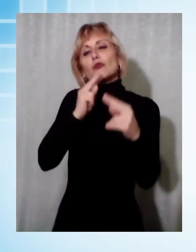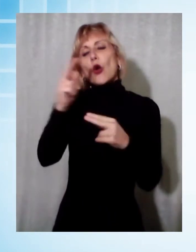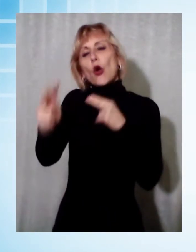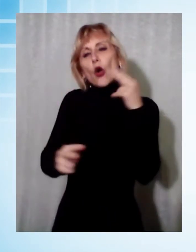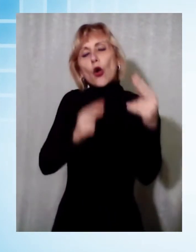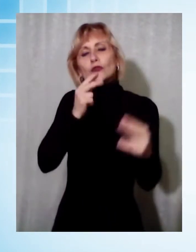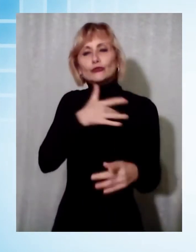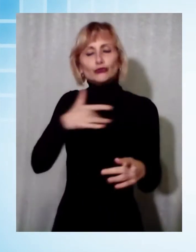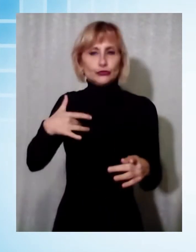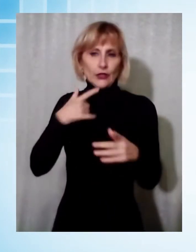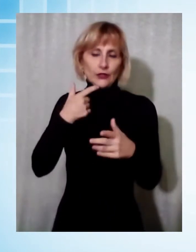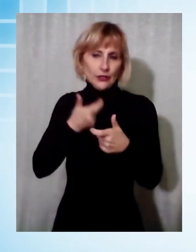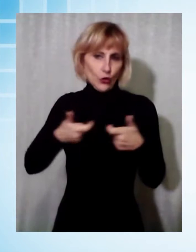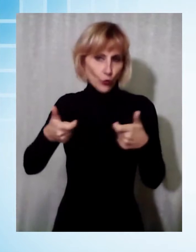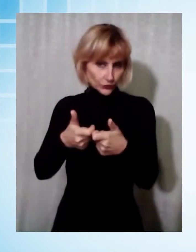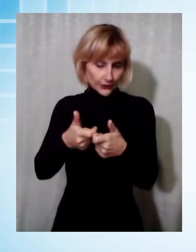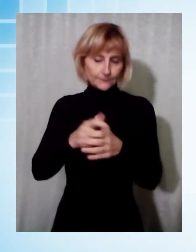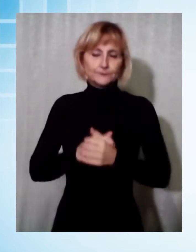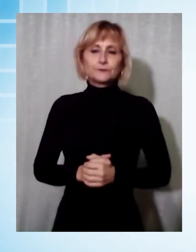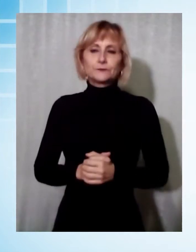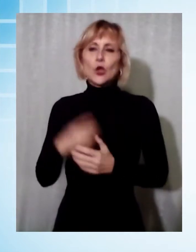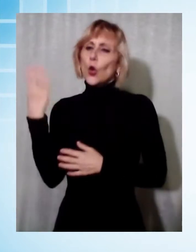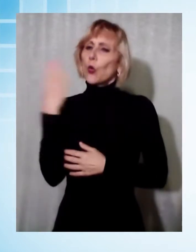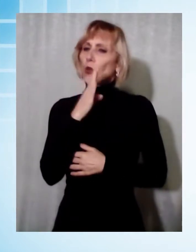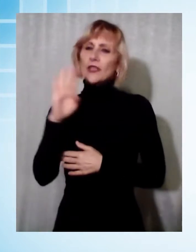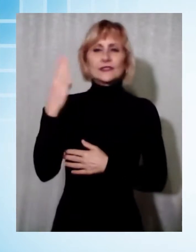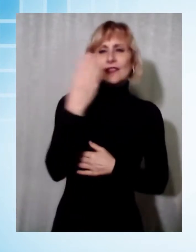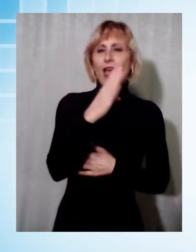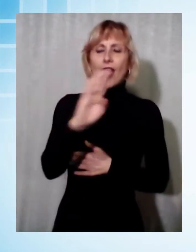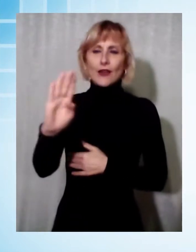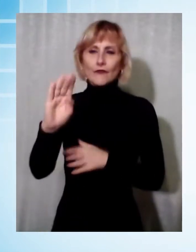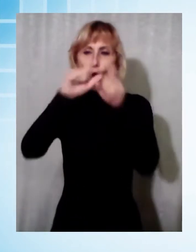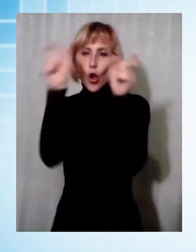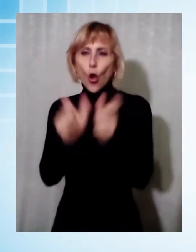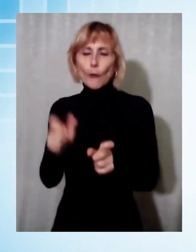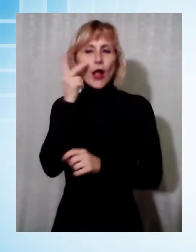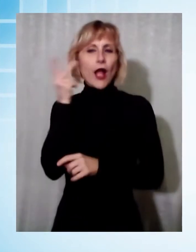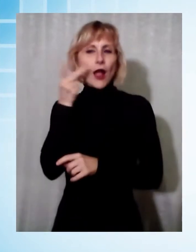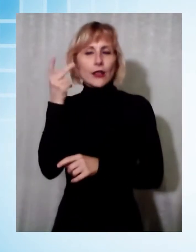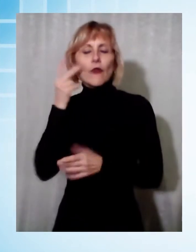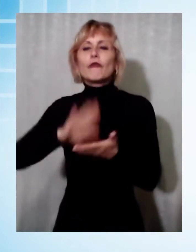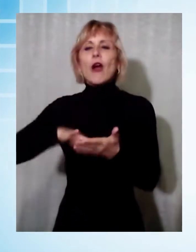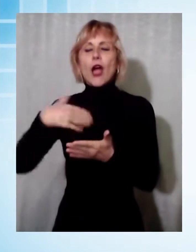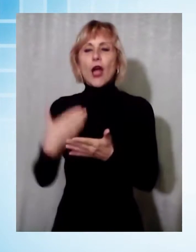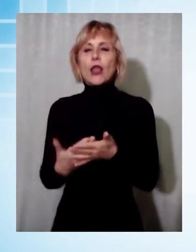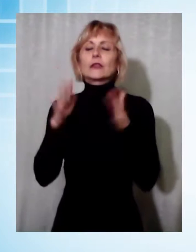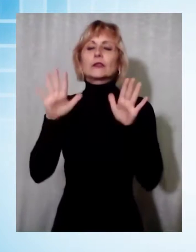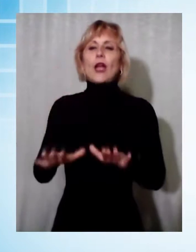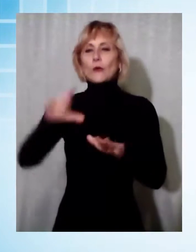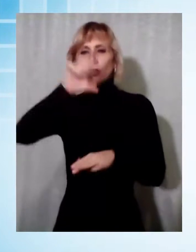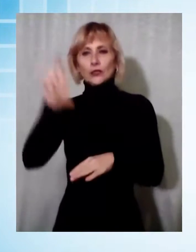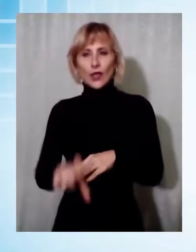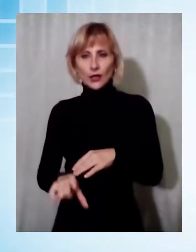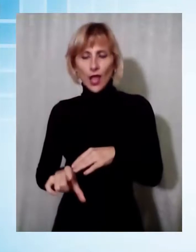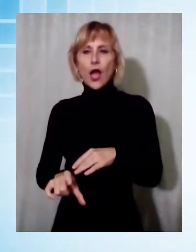Il grande ritorno del windsurf, la Coppa Carnevale, valida come tappa del campionato italiano, si è svolta nelle acque del